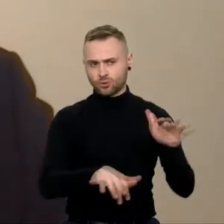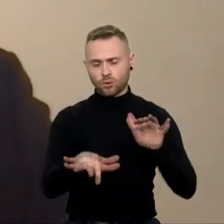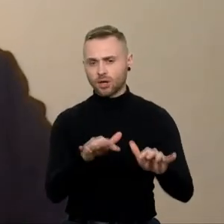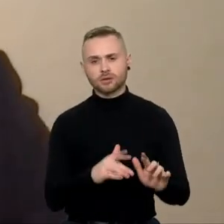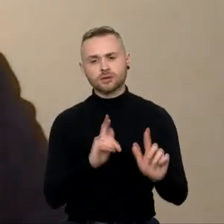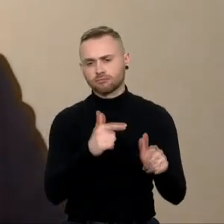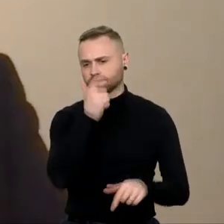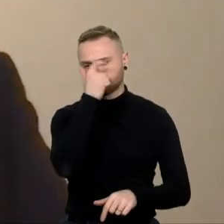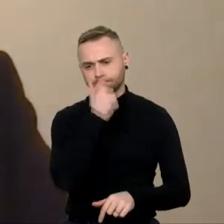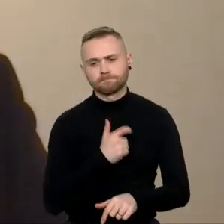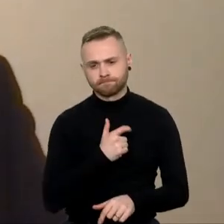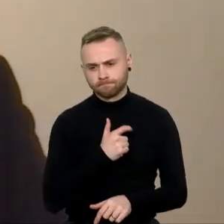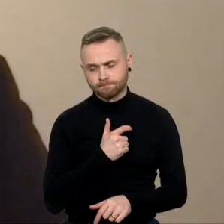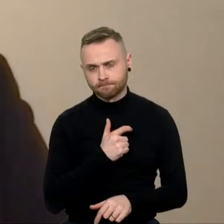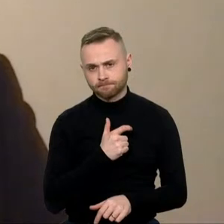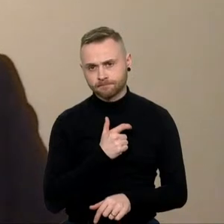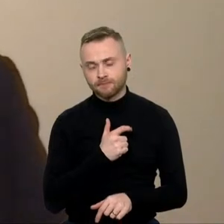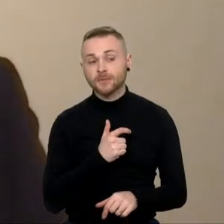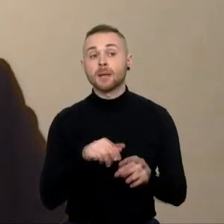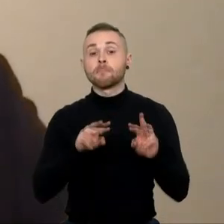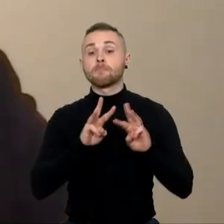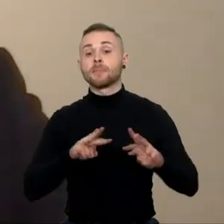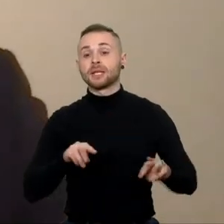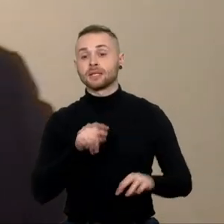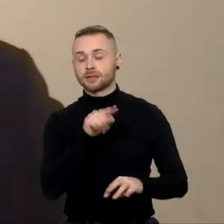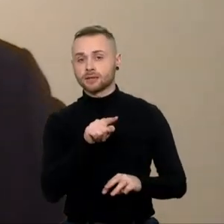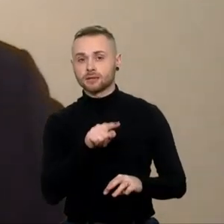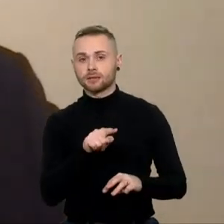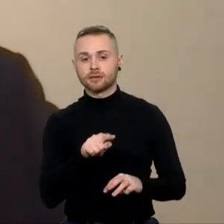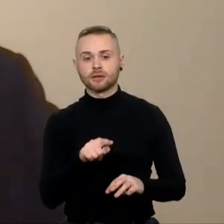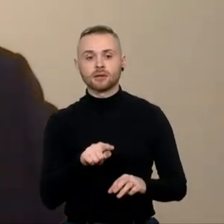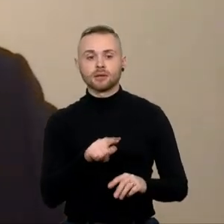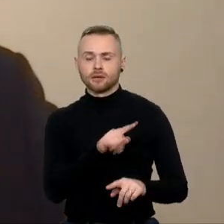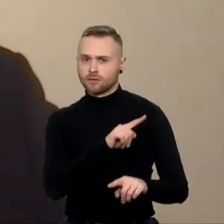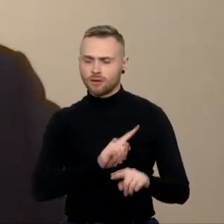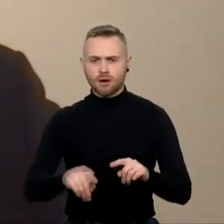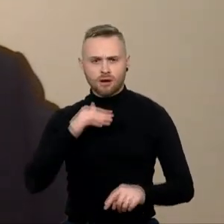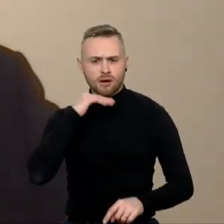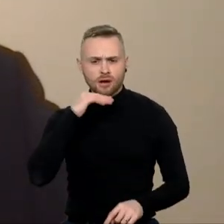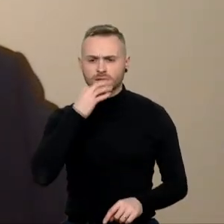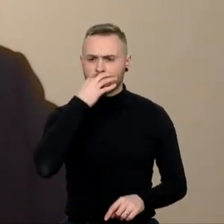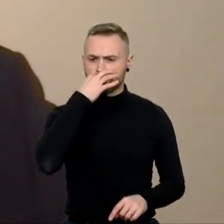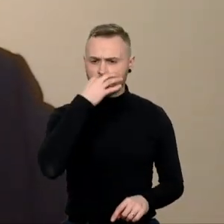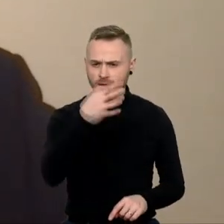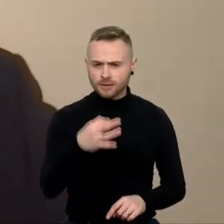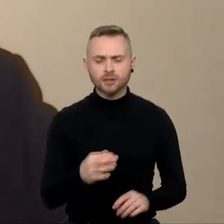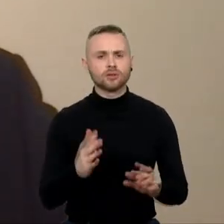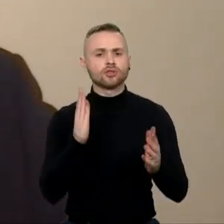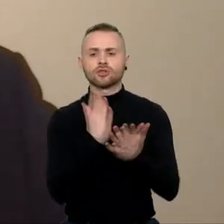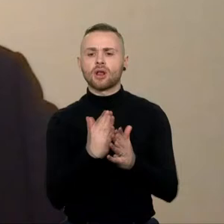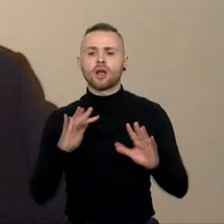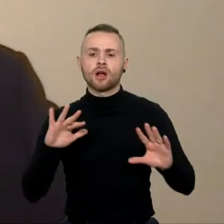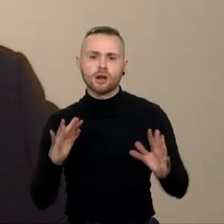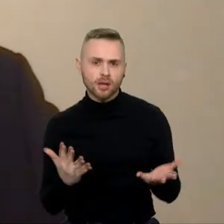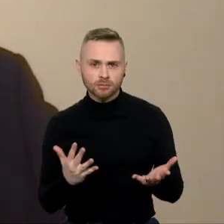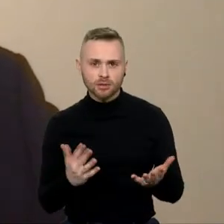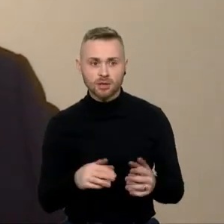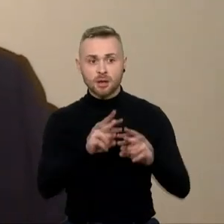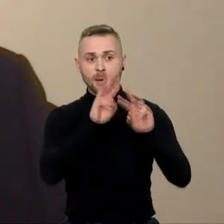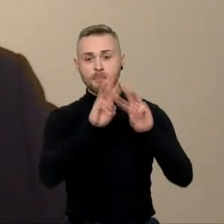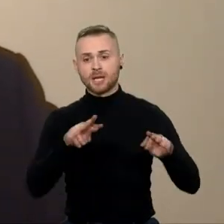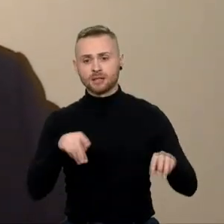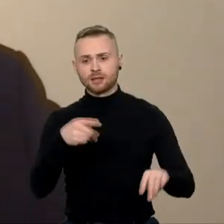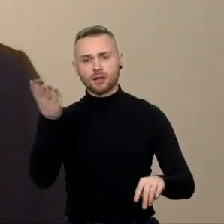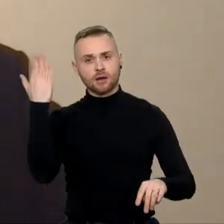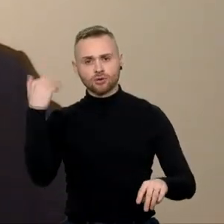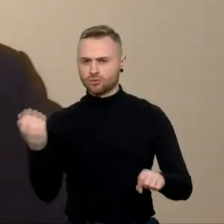kalbam apie ministrą, mano akimis, kur tikrai reikėtų nebevinioti žodžių ir pasakyti taip, kaip yra, apie ministrą, kuris jau anksčiau turėjo